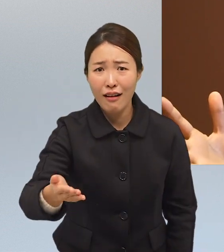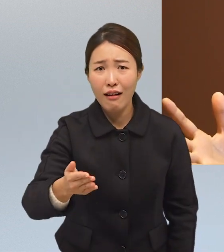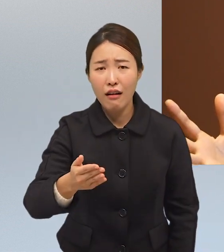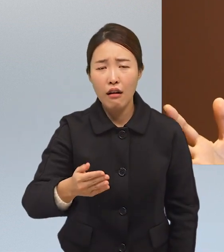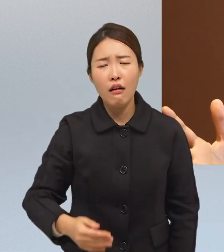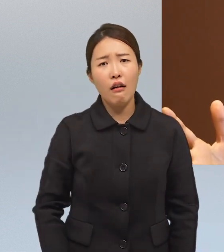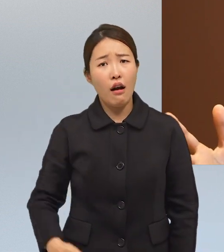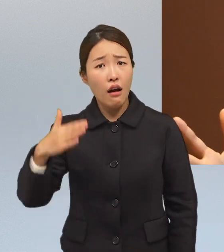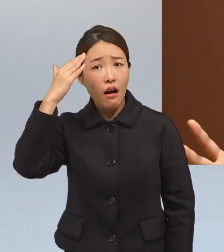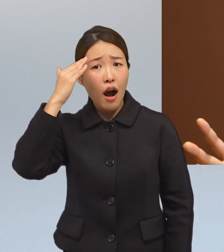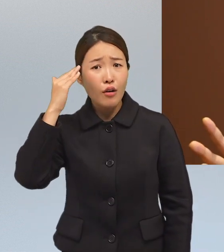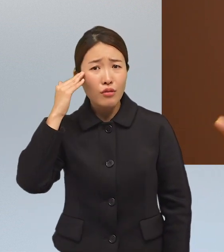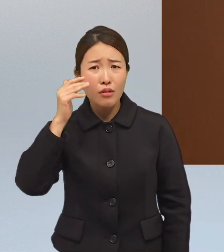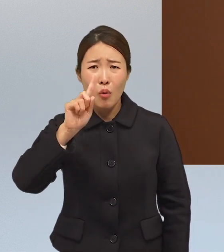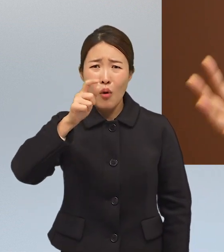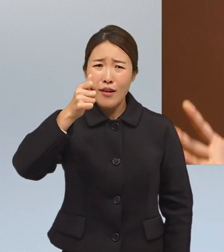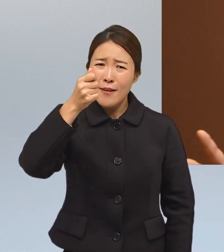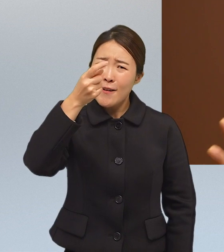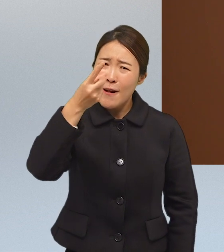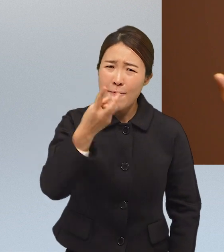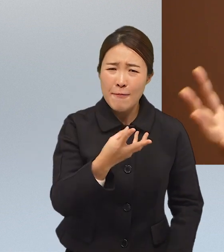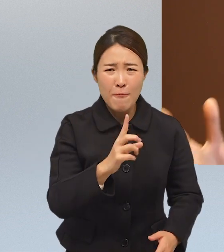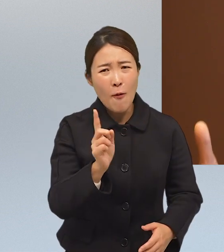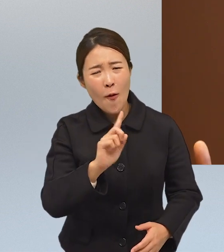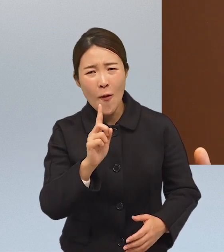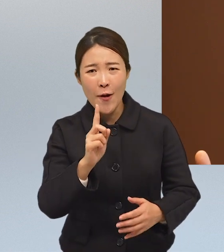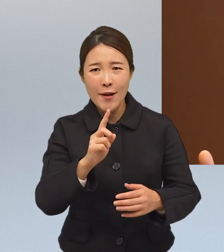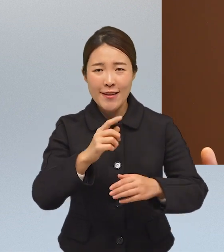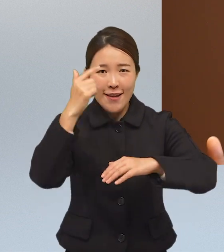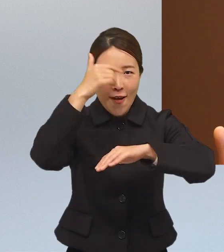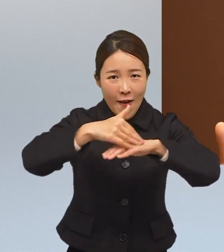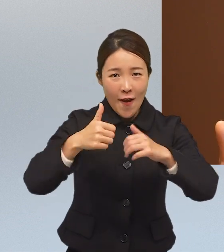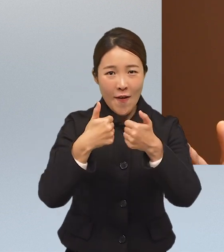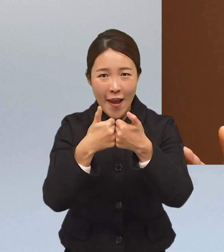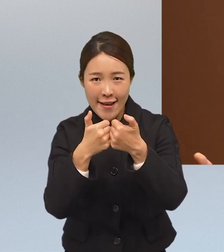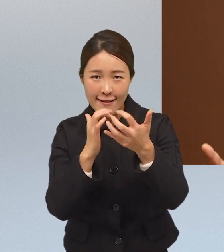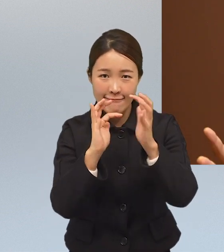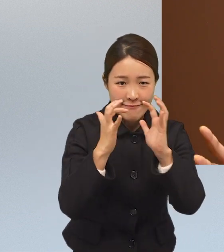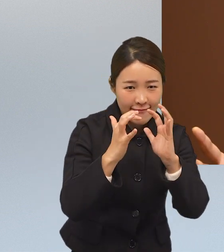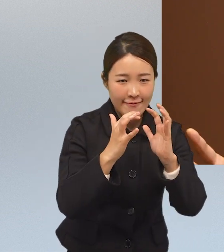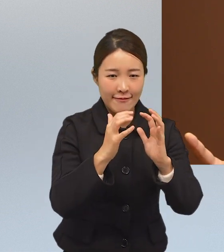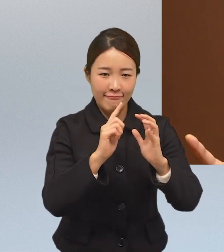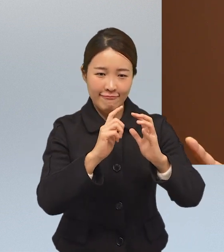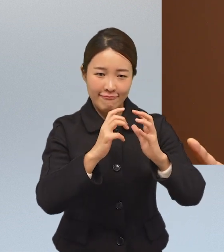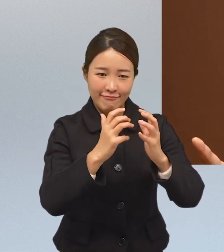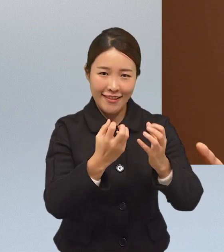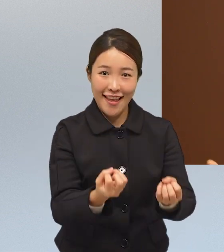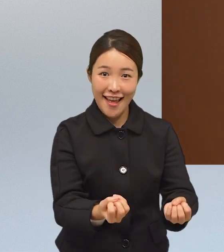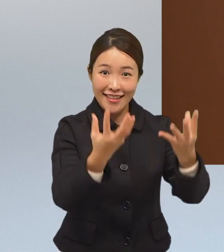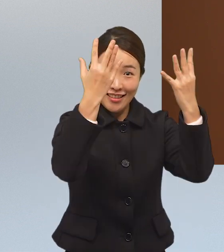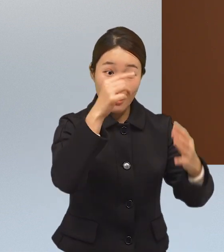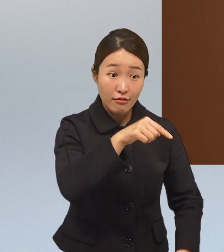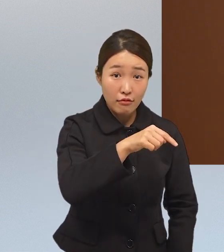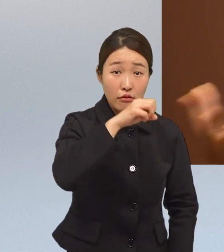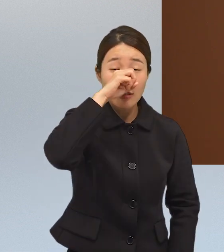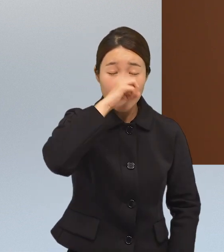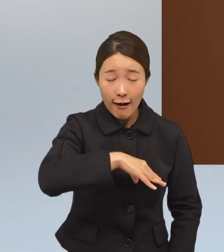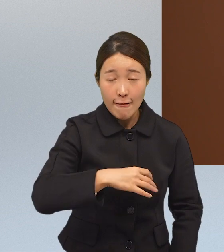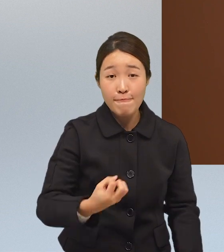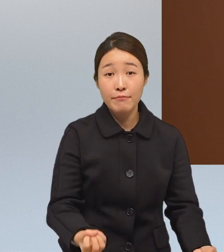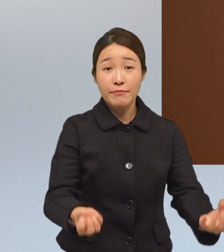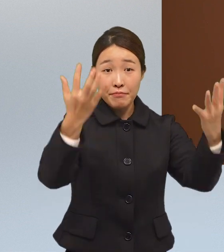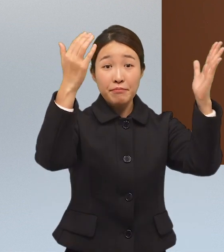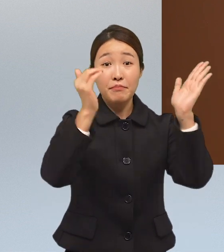마치 한국에서는 여러 번의 기획회의를 통해 짜여졌을 법한 행사가 그냥